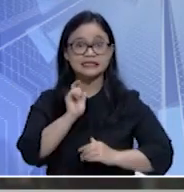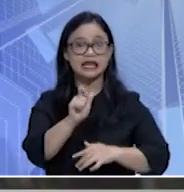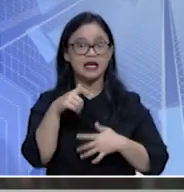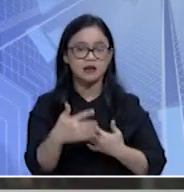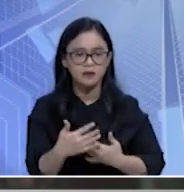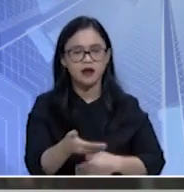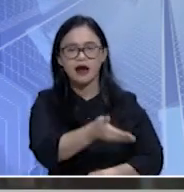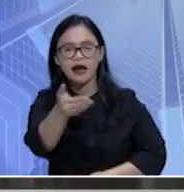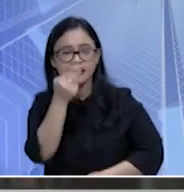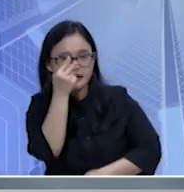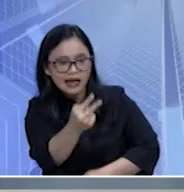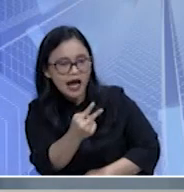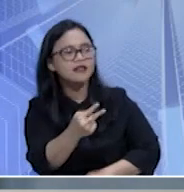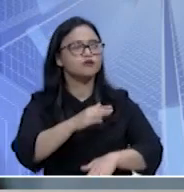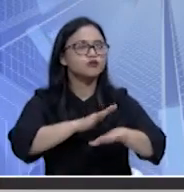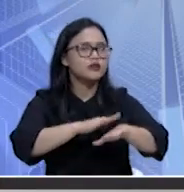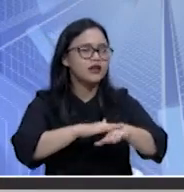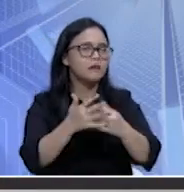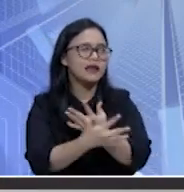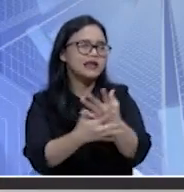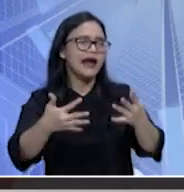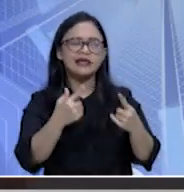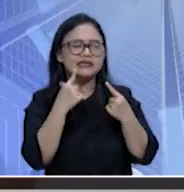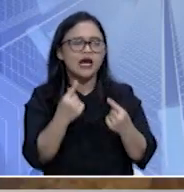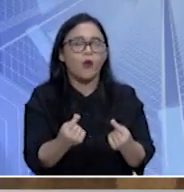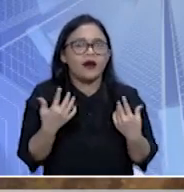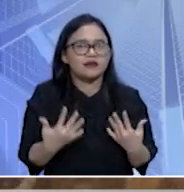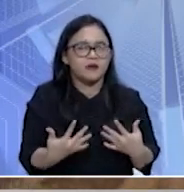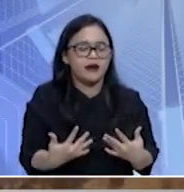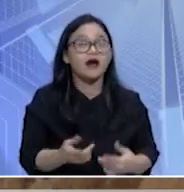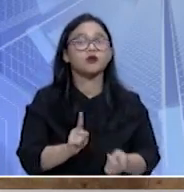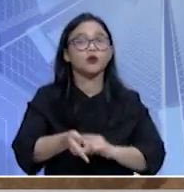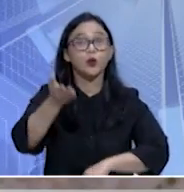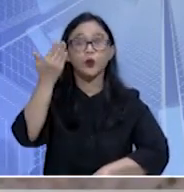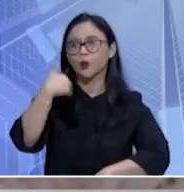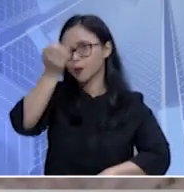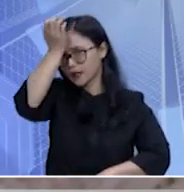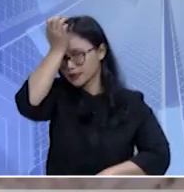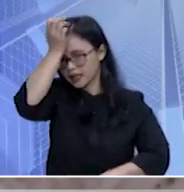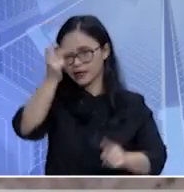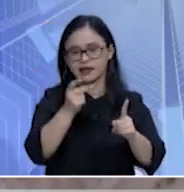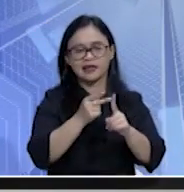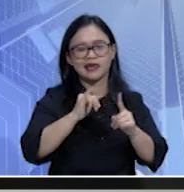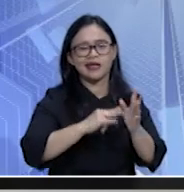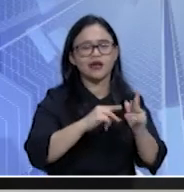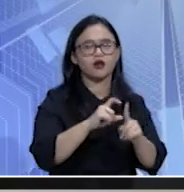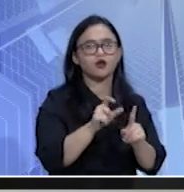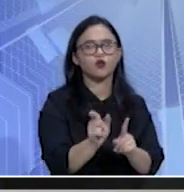menggambarkan peradaban atau kehidupan masyarakat di tanah Jawa, sejak zaman kerajaan Hindu-Buddha dan dikemas menarik.